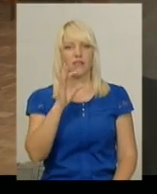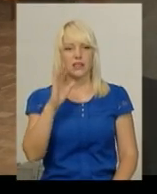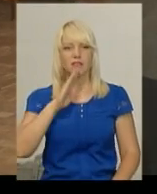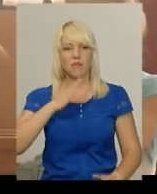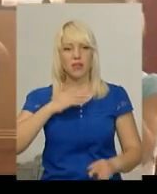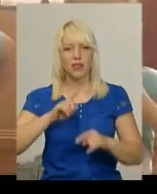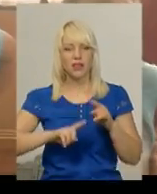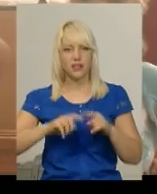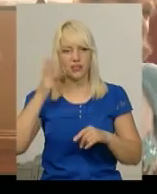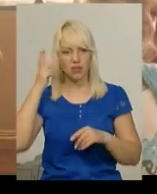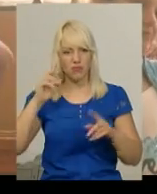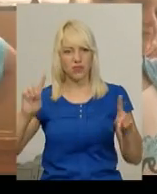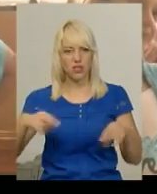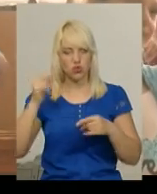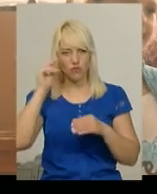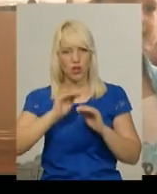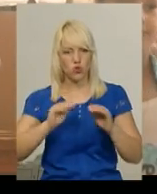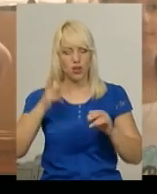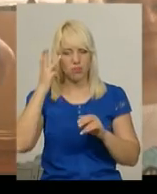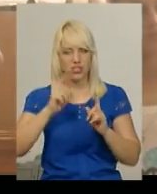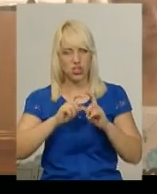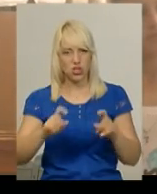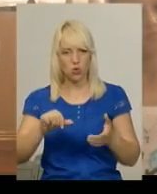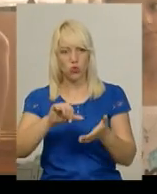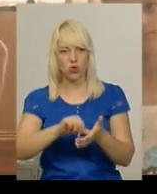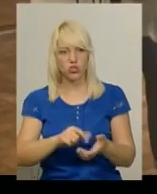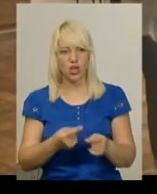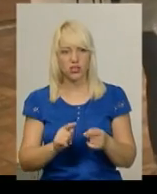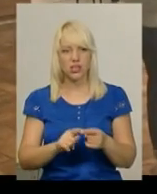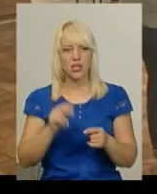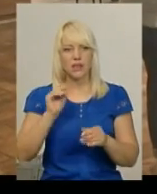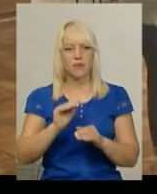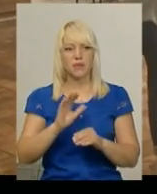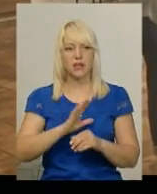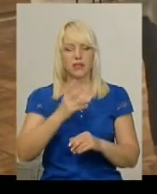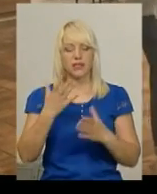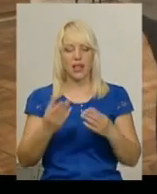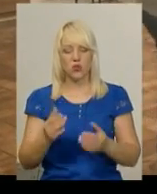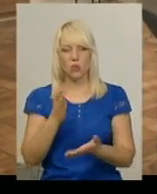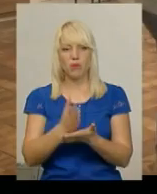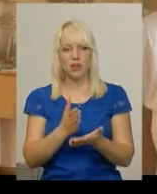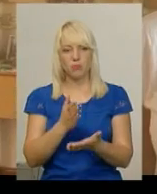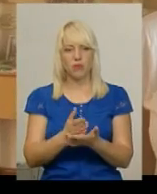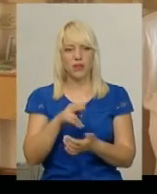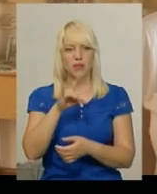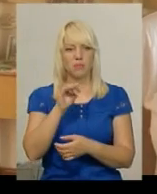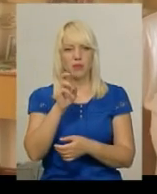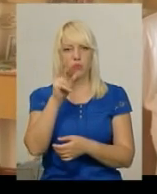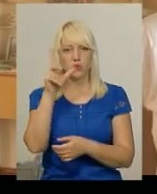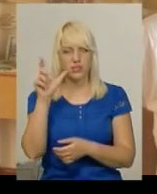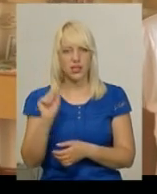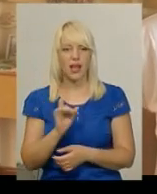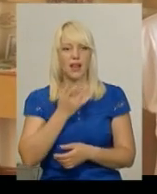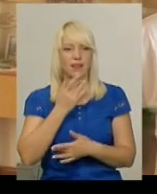Хмельницький» влаштували сьогодні для учнів хмельницьких шкіл, учасника вихованці табору денного перебування Прибузька Республіка. Цей квест